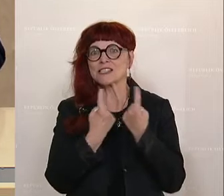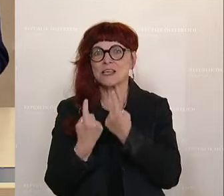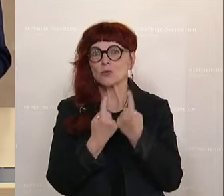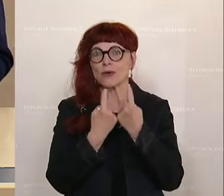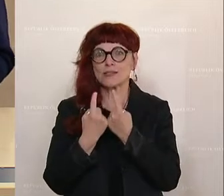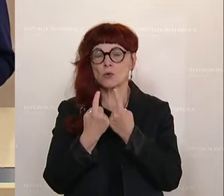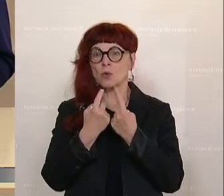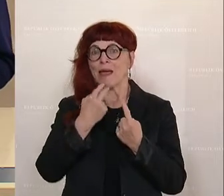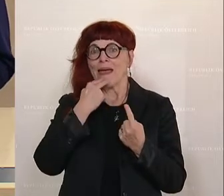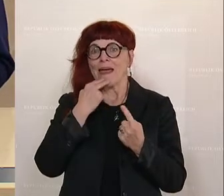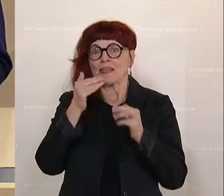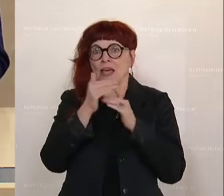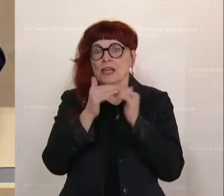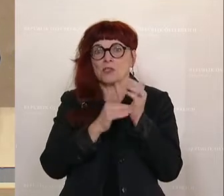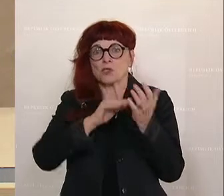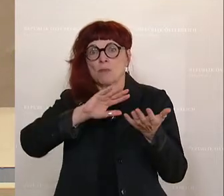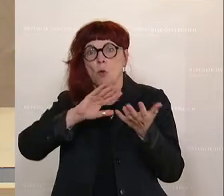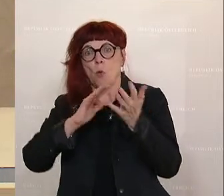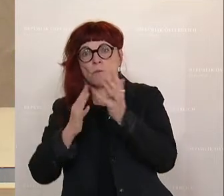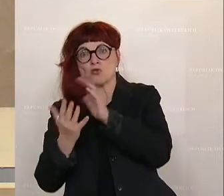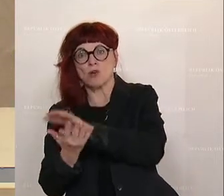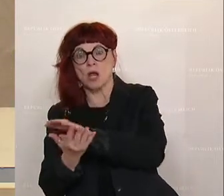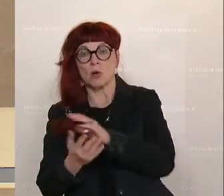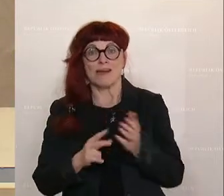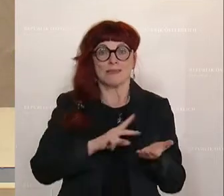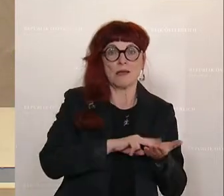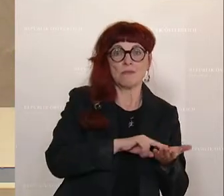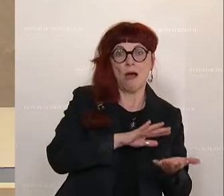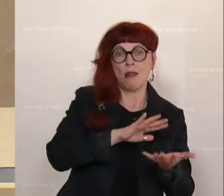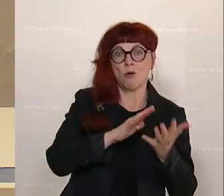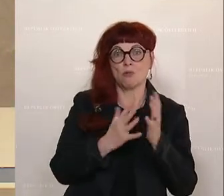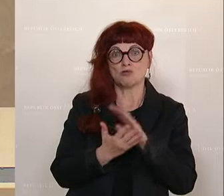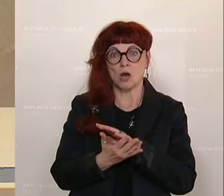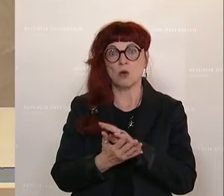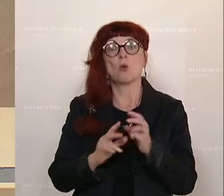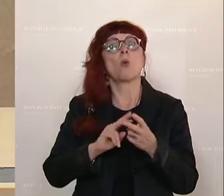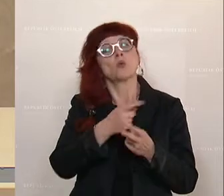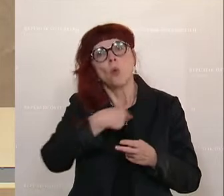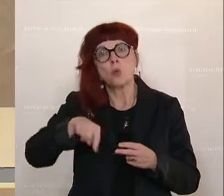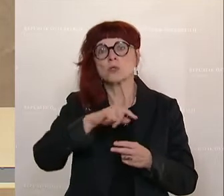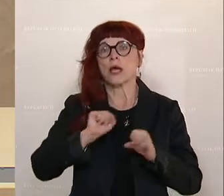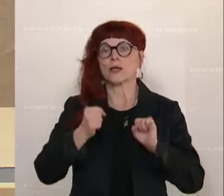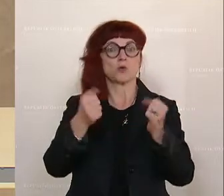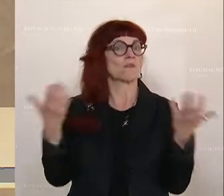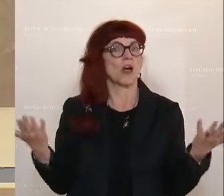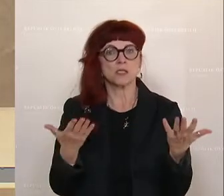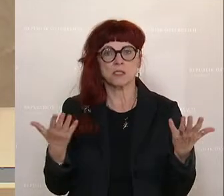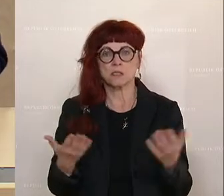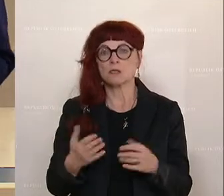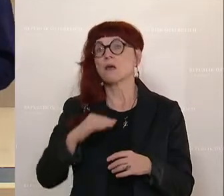Energiesysteme, inmitten einer digitalen Transformation. Und wie reagieren wir darauf? Haben wir genug